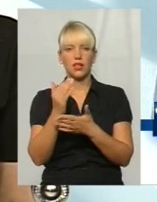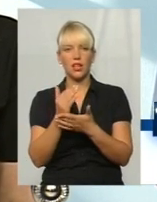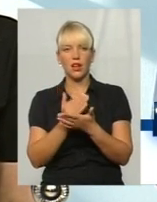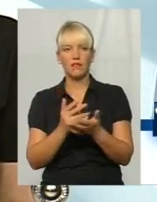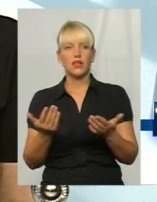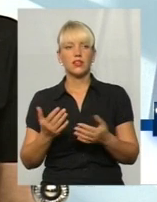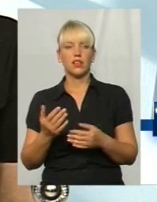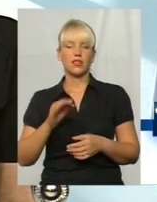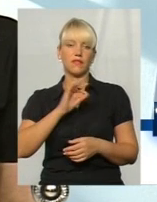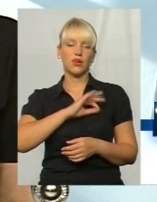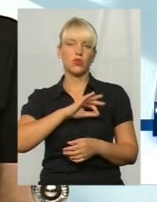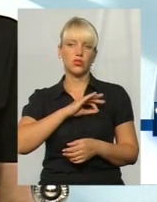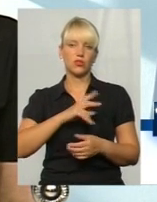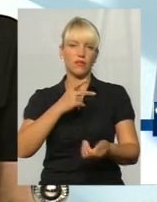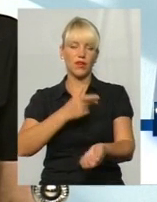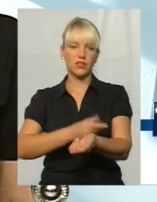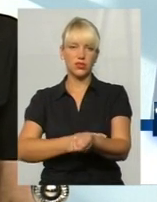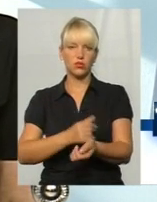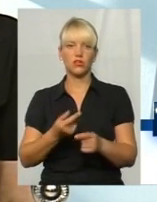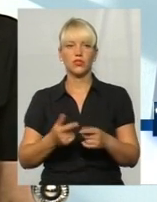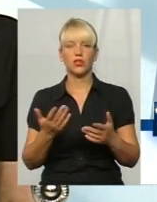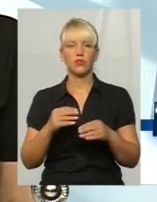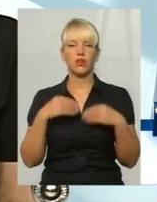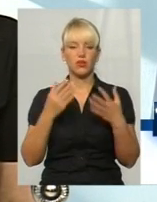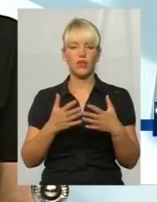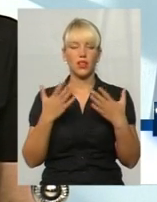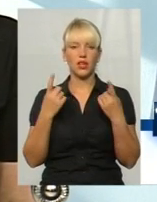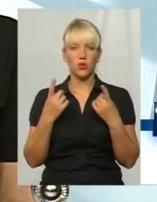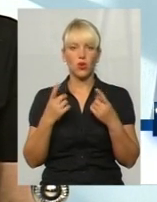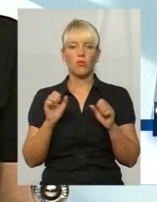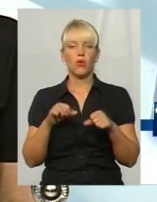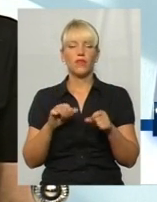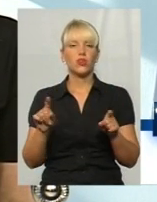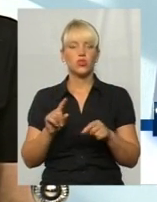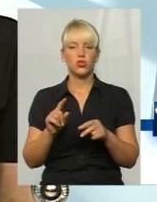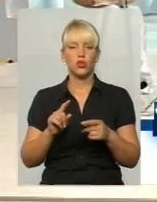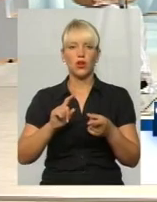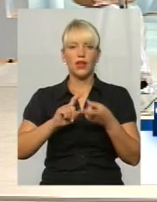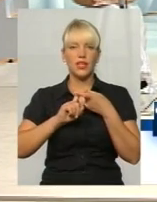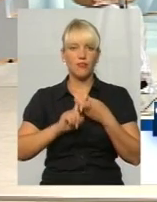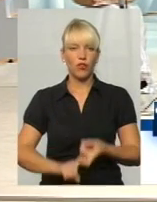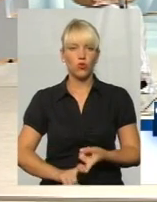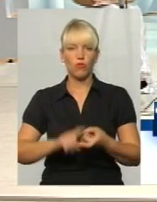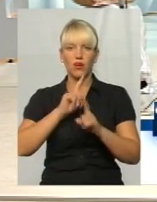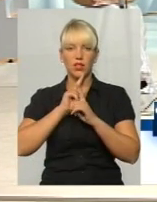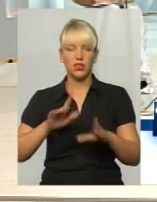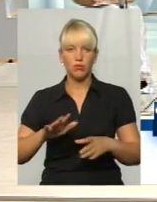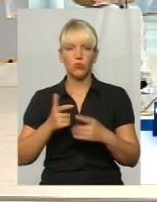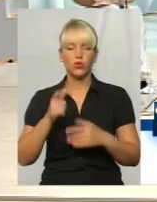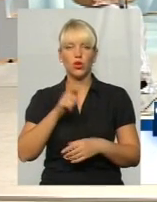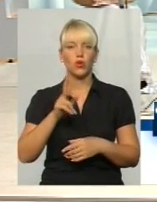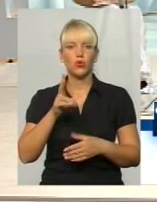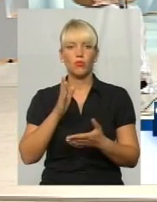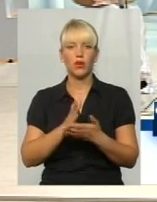який вакцинується, який дає велику імовірність того, що інфікування не відбудеться. Так само люди, які мають